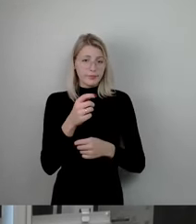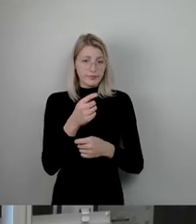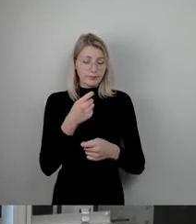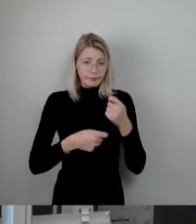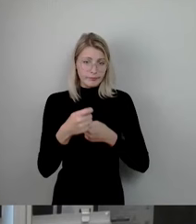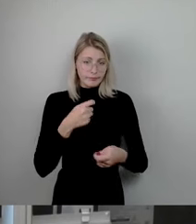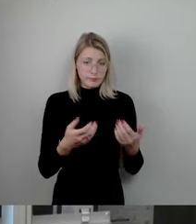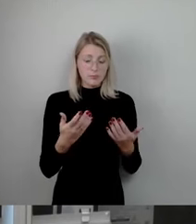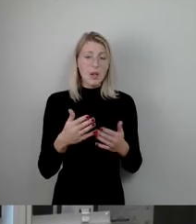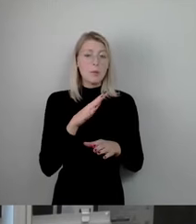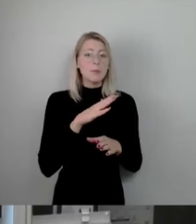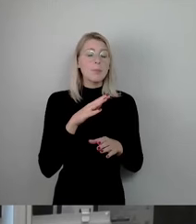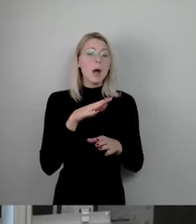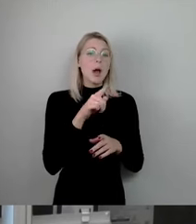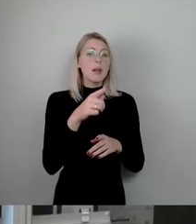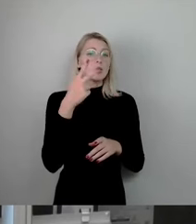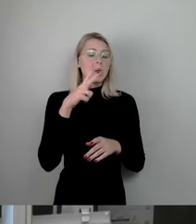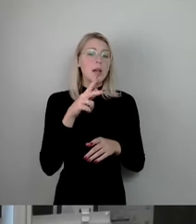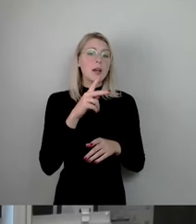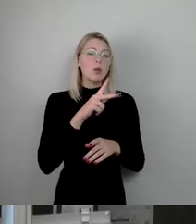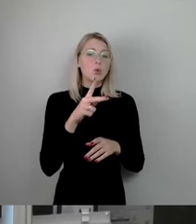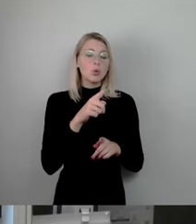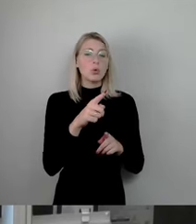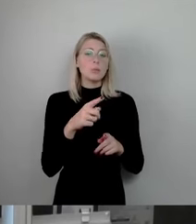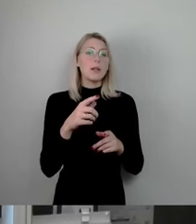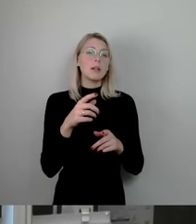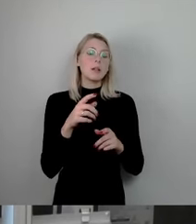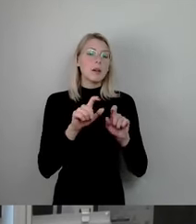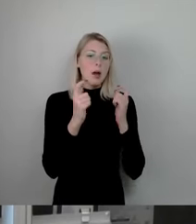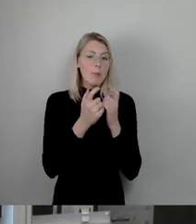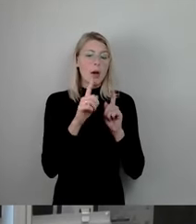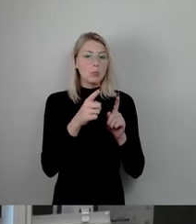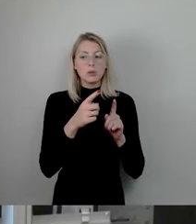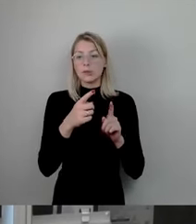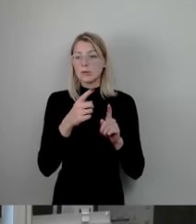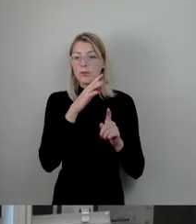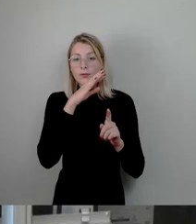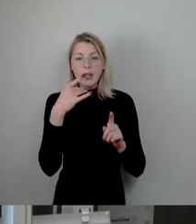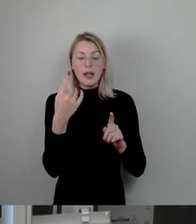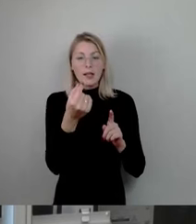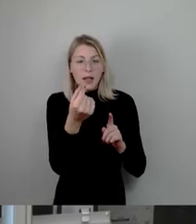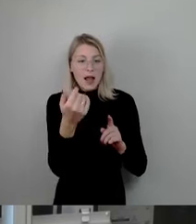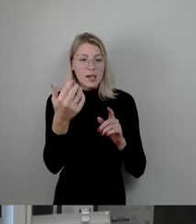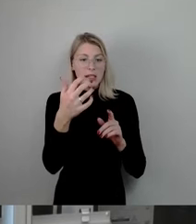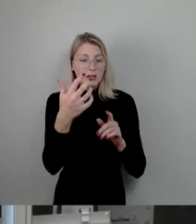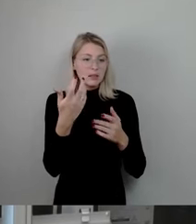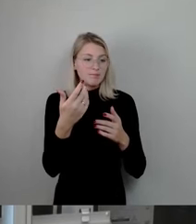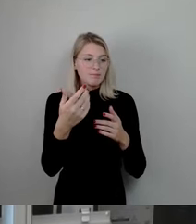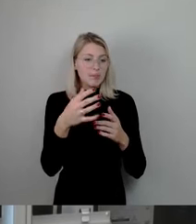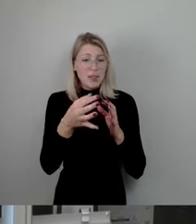Kollegen Kühnen gemeinsam mit der Kämerei aus den letzten Ecken und Winkeln Geld zusammengekratzt wurde, um die,